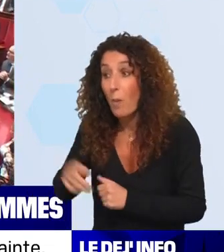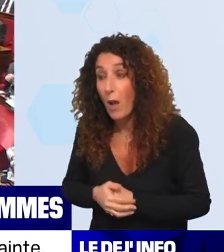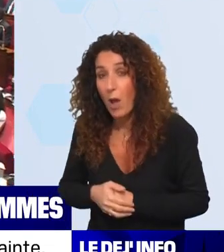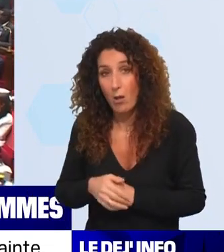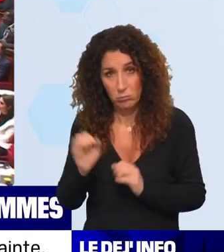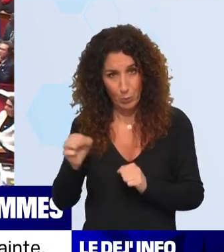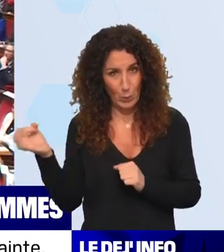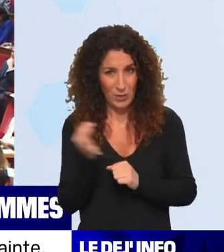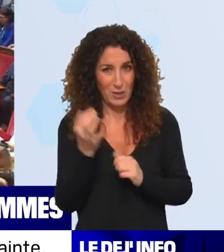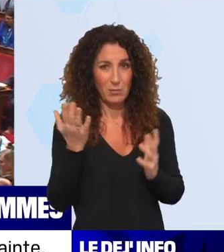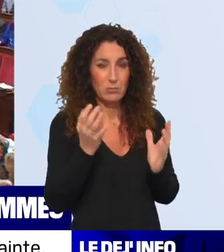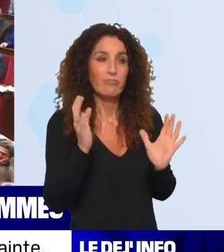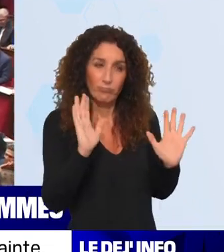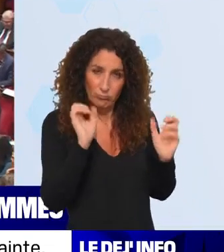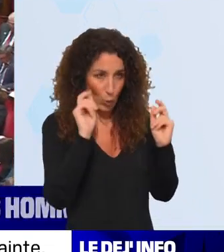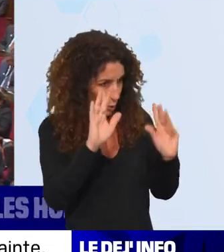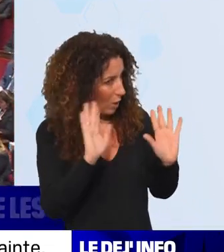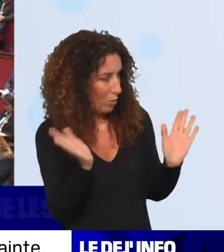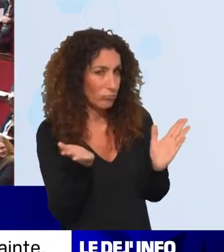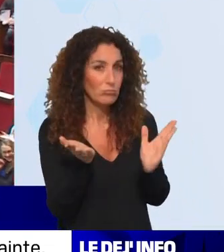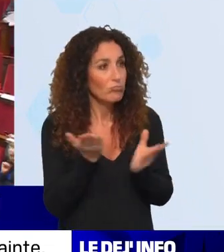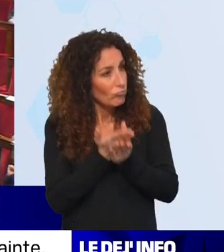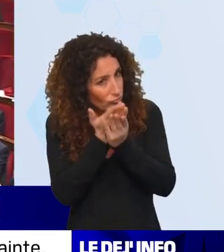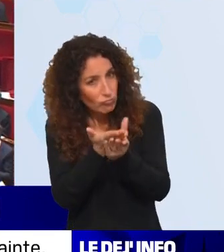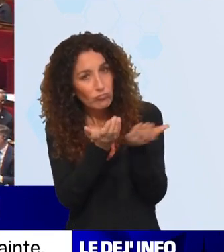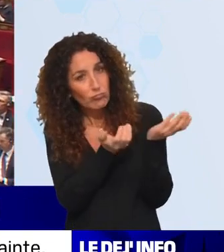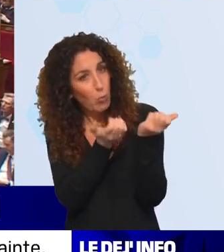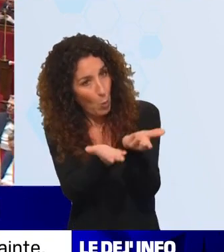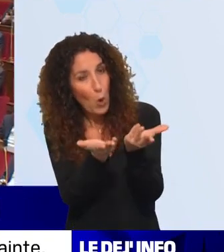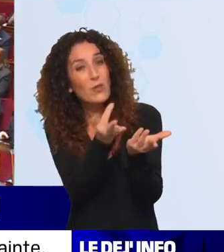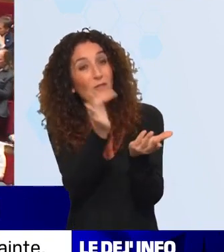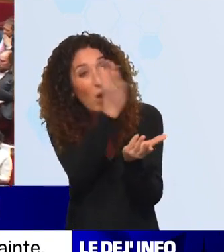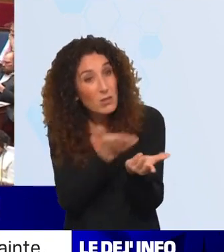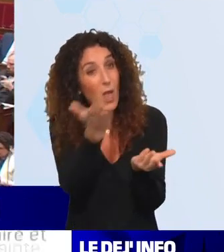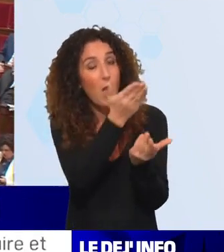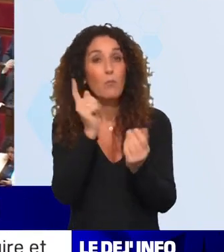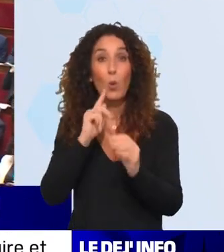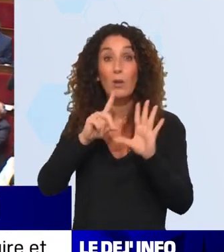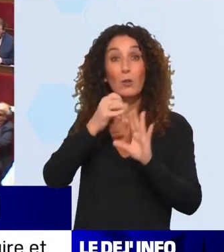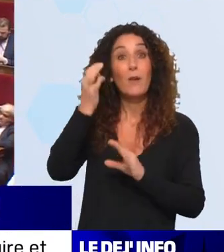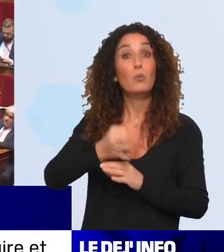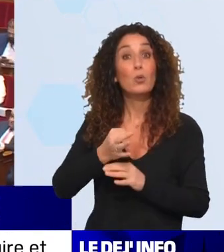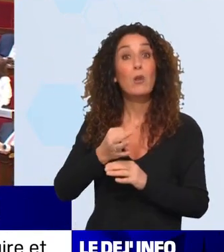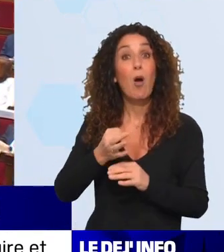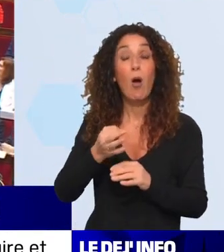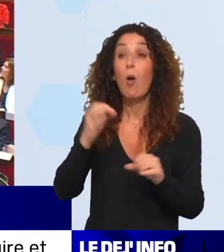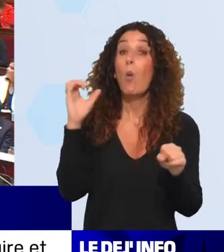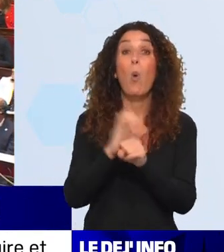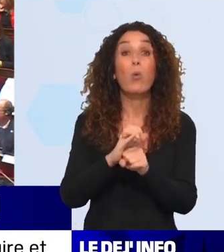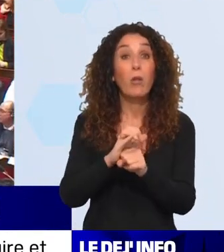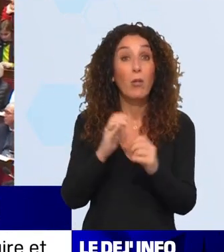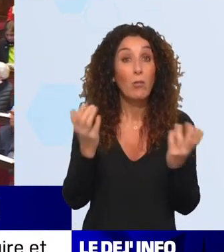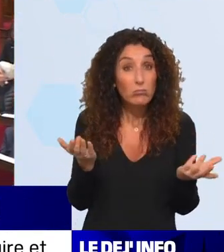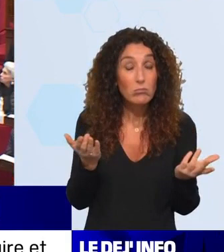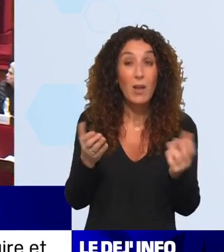à ce moment-là, portons cette proposition devant les Français et les Françaises. Puisqu'aujourd'hui, on nous dit qu'à 80%, ils et elles sont contre. On nous que les